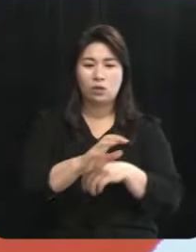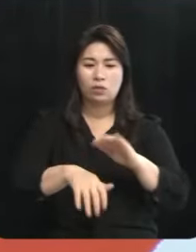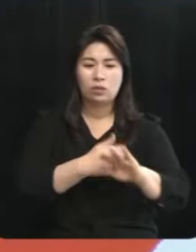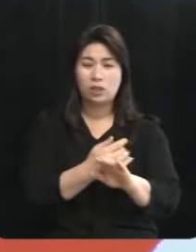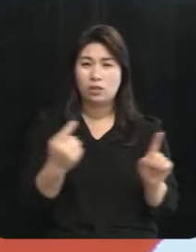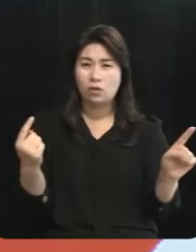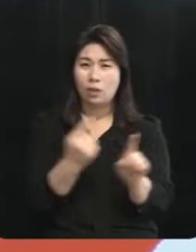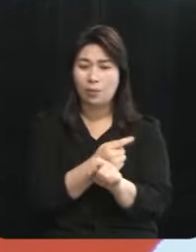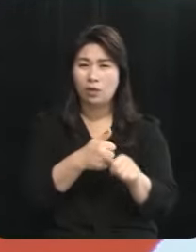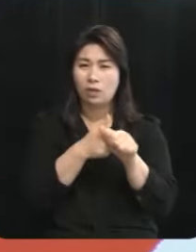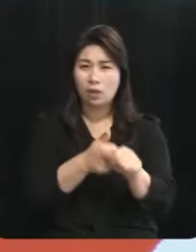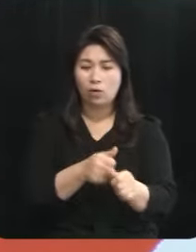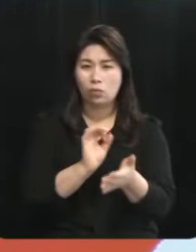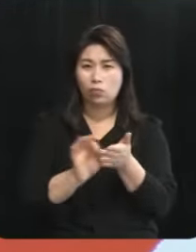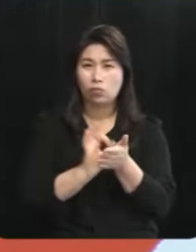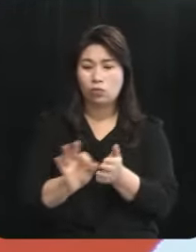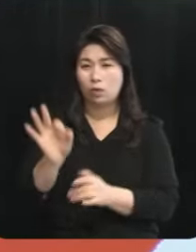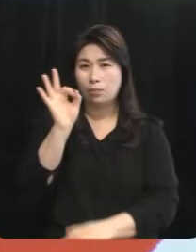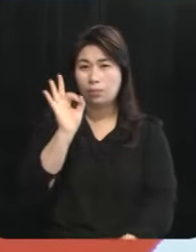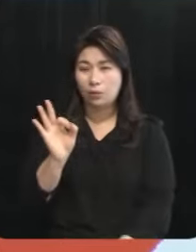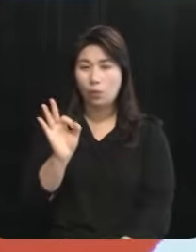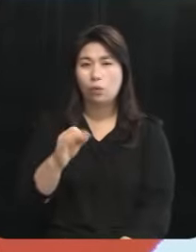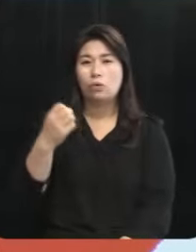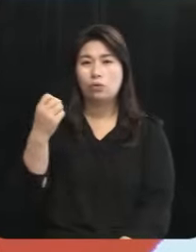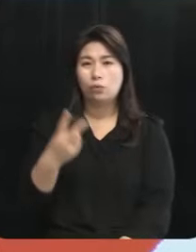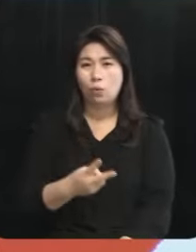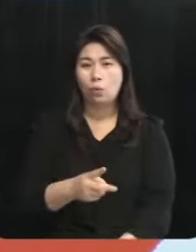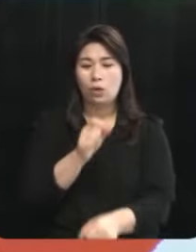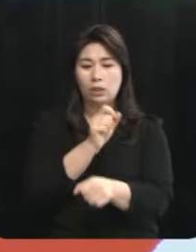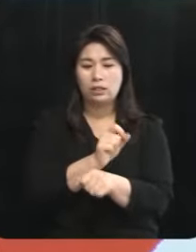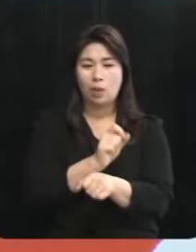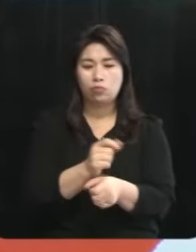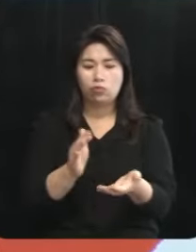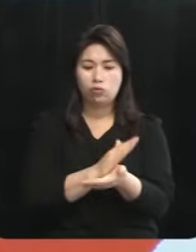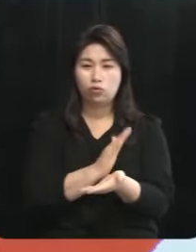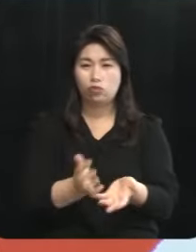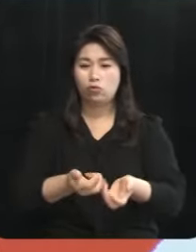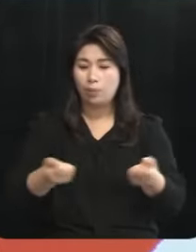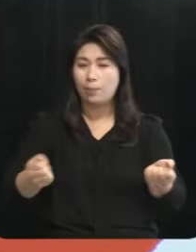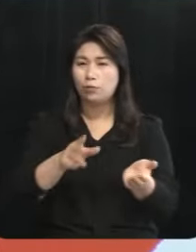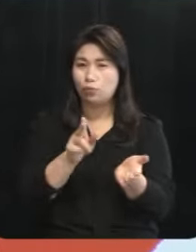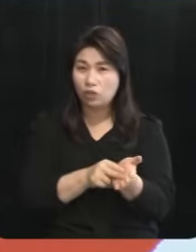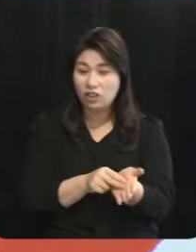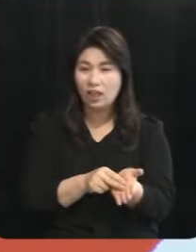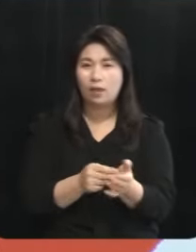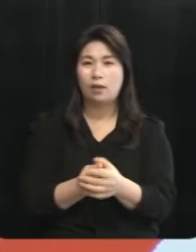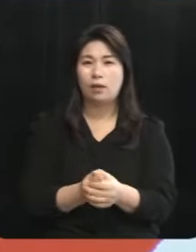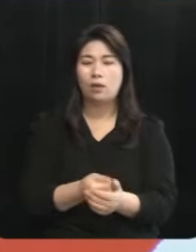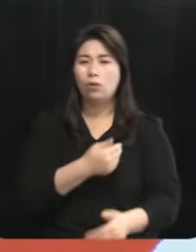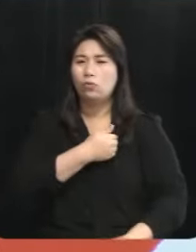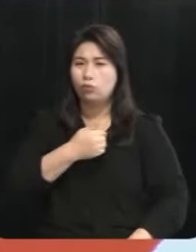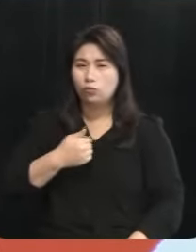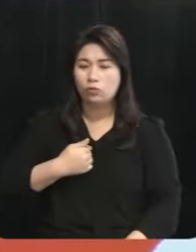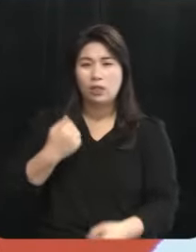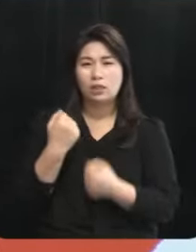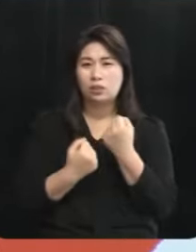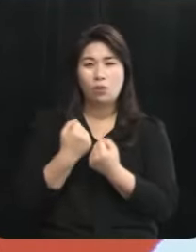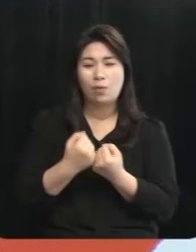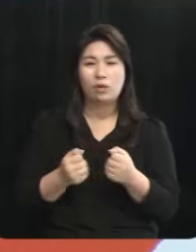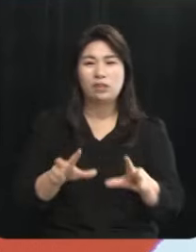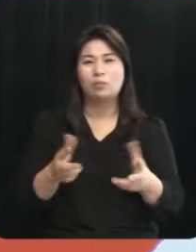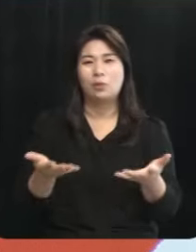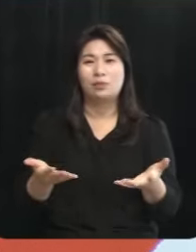개편에 따르는 소요되는 비용 그리고 사무배분 문제 이런 부분들에 대한 충분한 설명이 없습니다